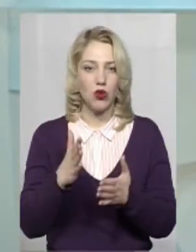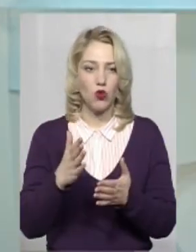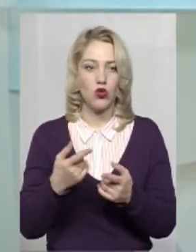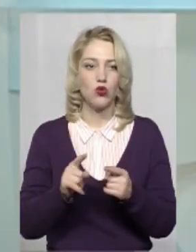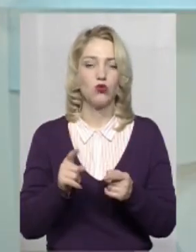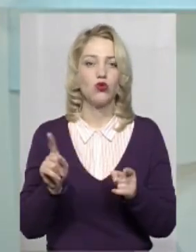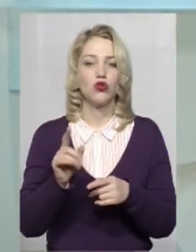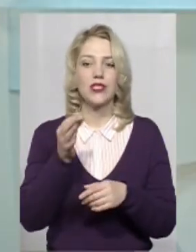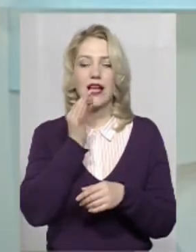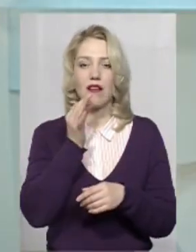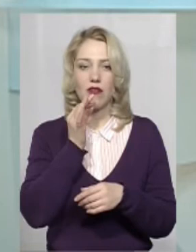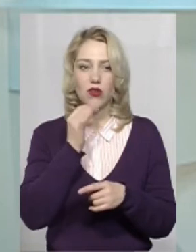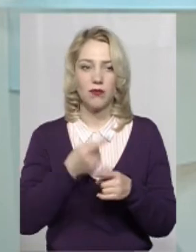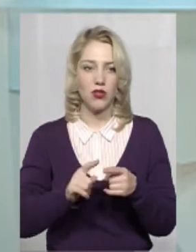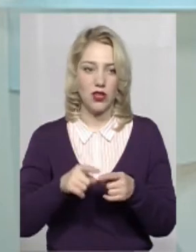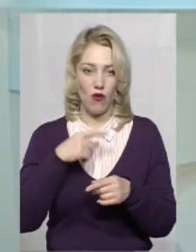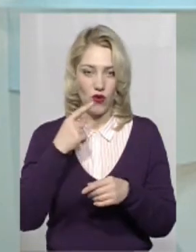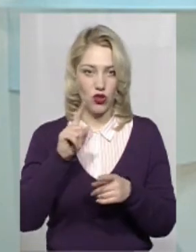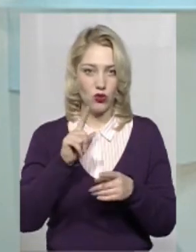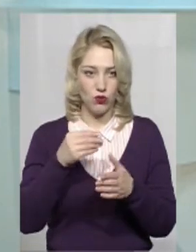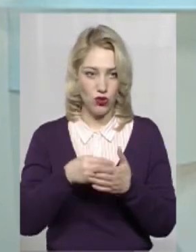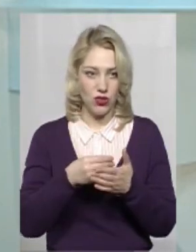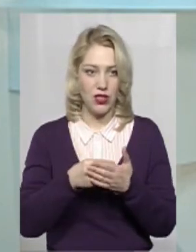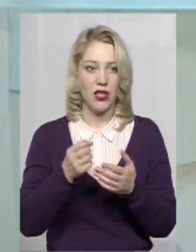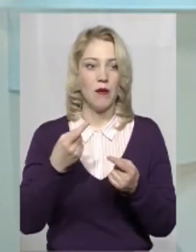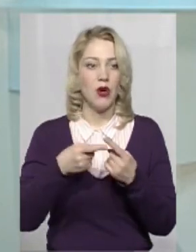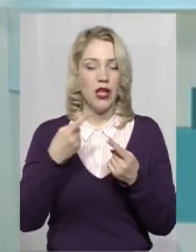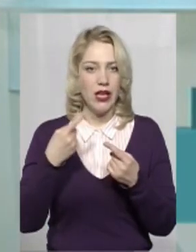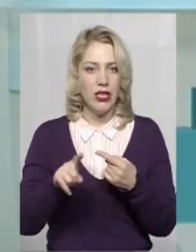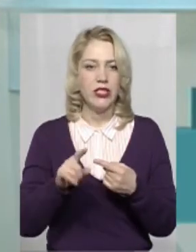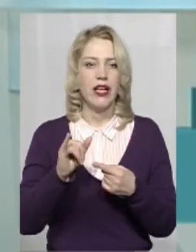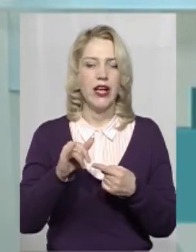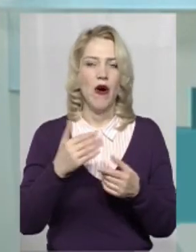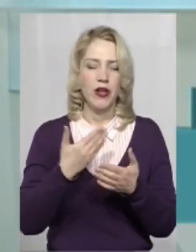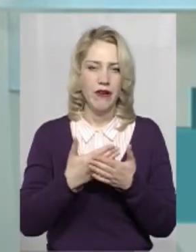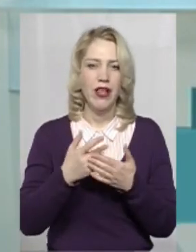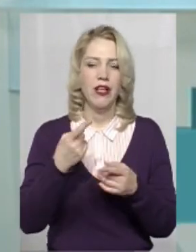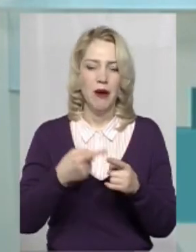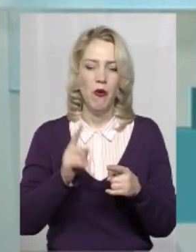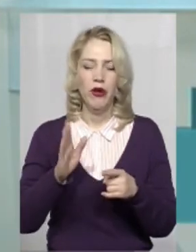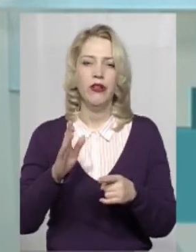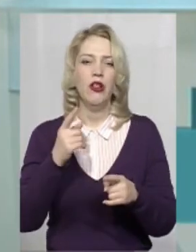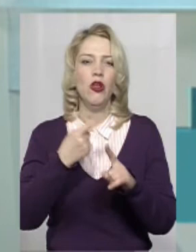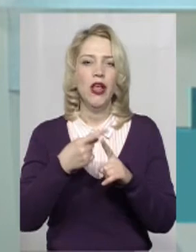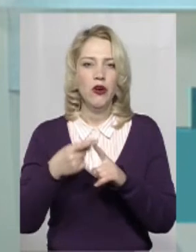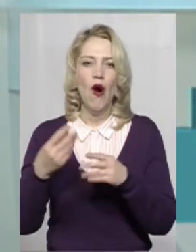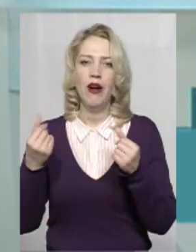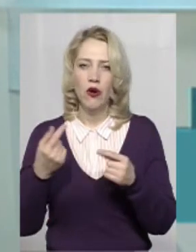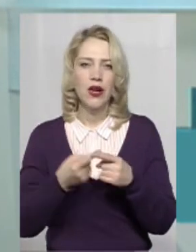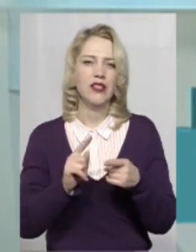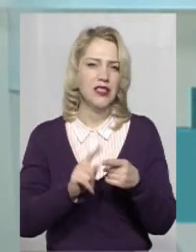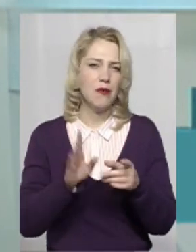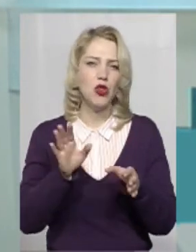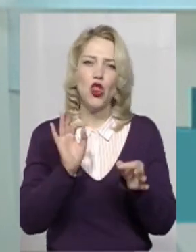що, ще зарано про це казати, тому що ціни будуть абсолютно інші. Очевидно, що це будуть додаткові кошти, але це нормально,